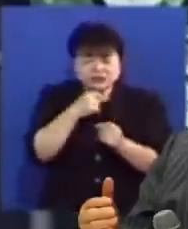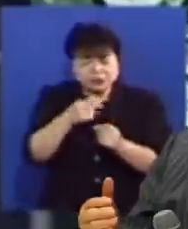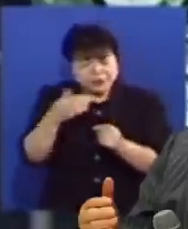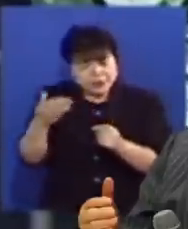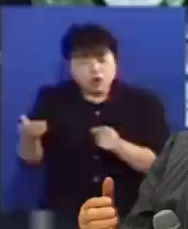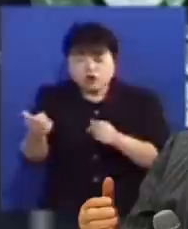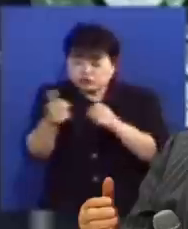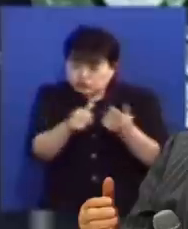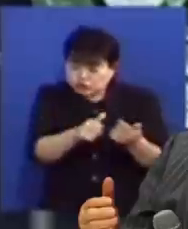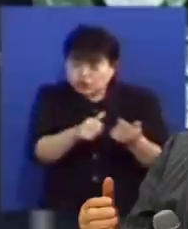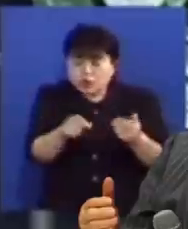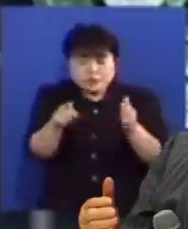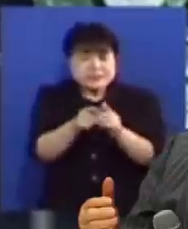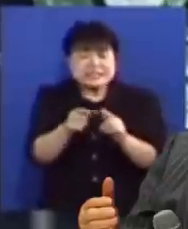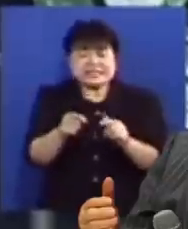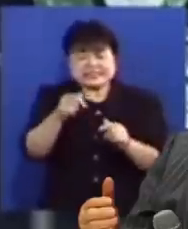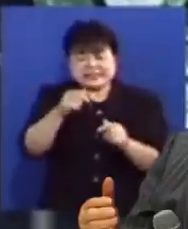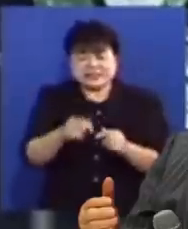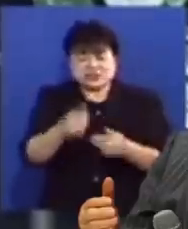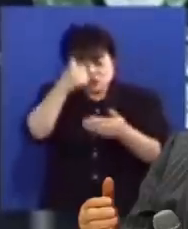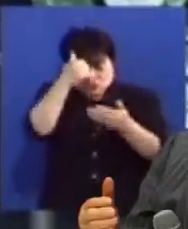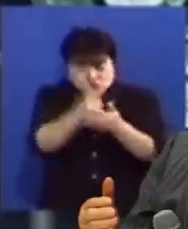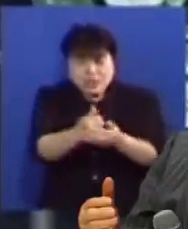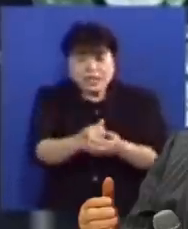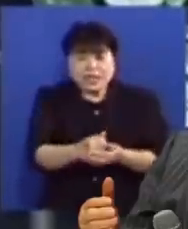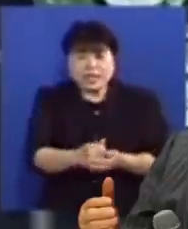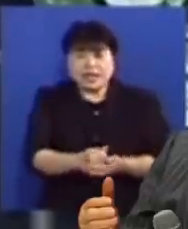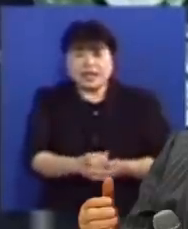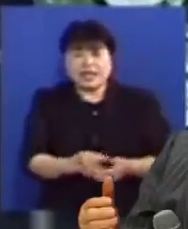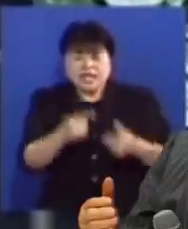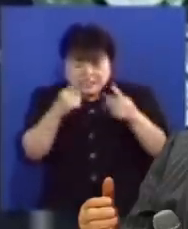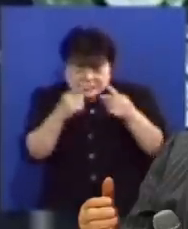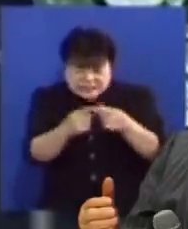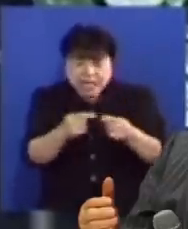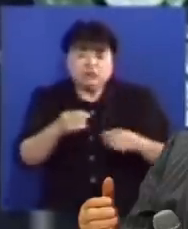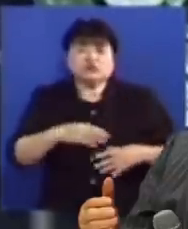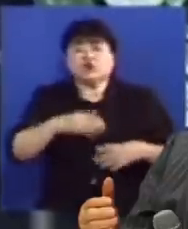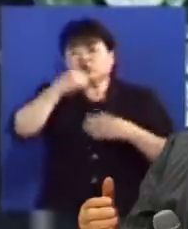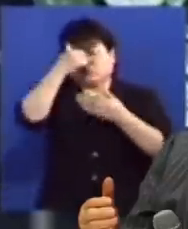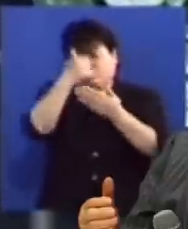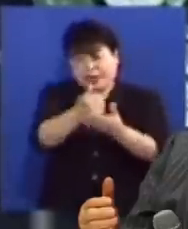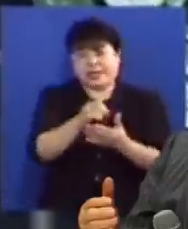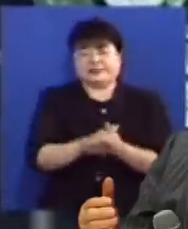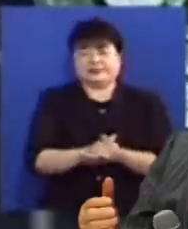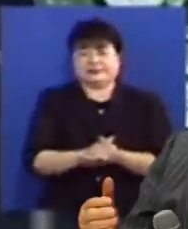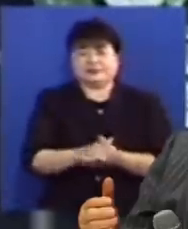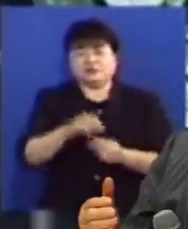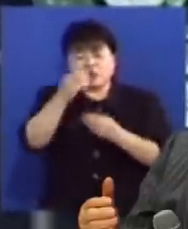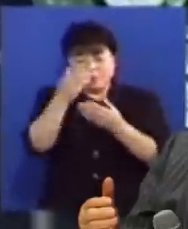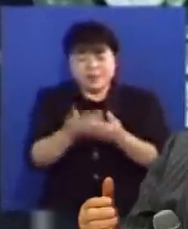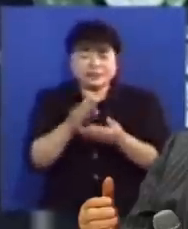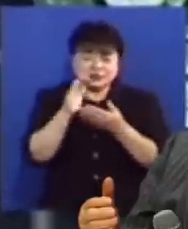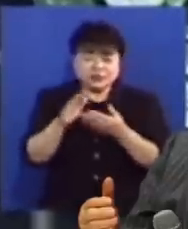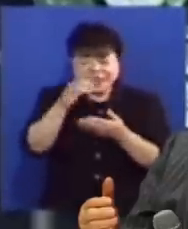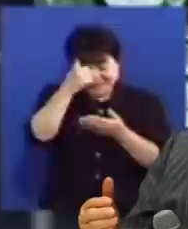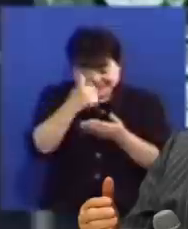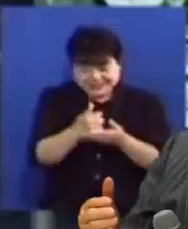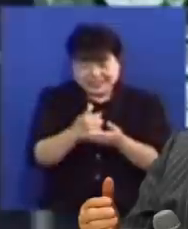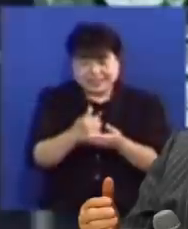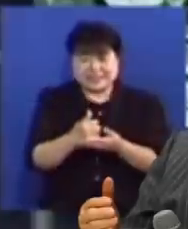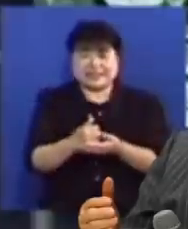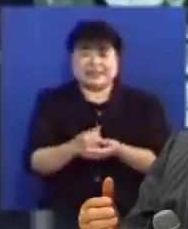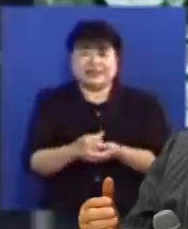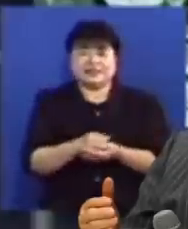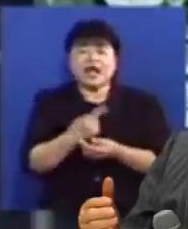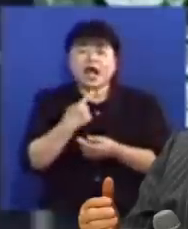죽으신 것을 믿지 않은 죄가 가장 무서운 죄인 것입니다 구원 받고 난 다음에 죄를 안 지는